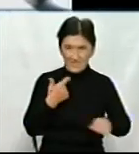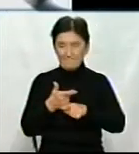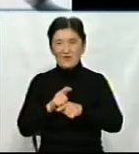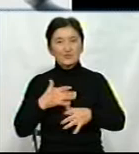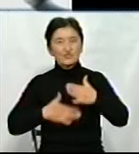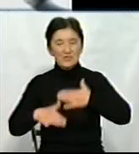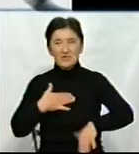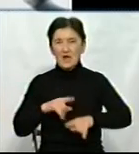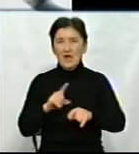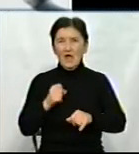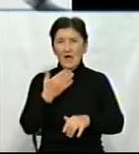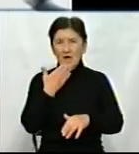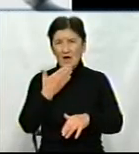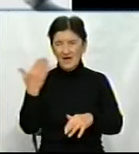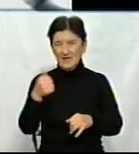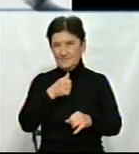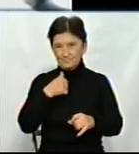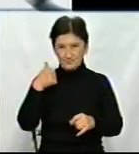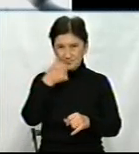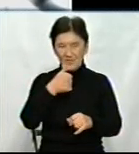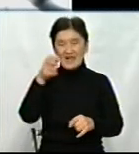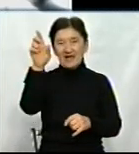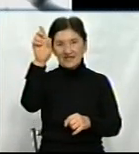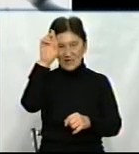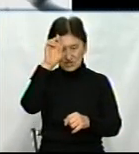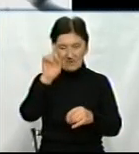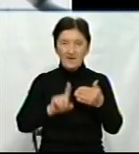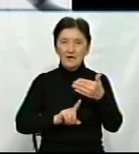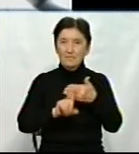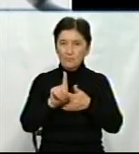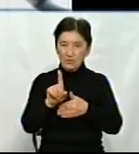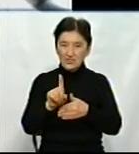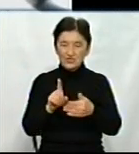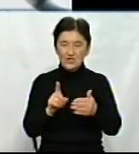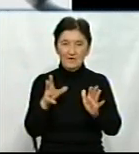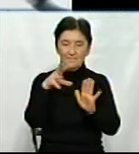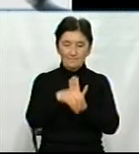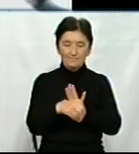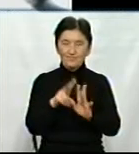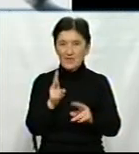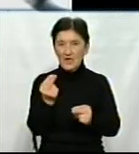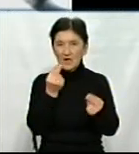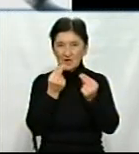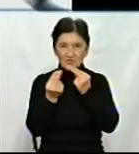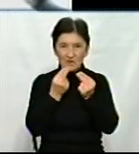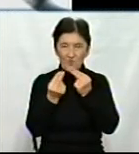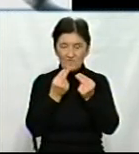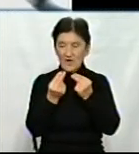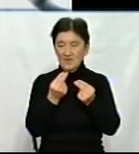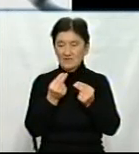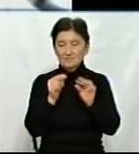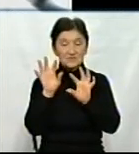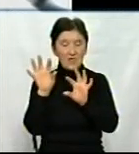приводу того, що за останні роки держава почала великі зміни щодо харчового законодавства, і